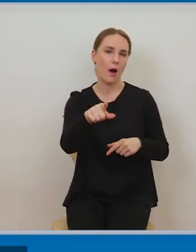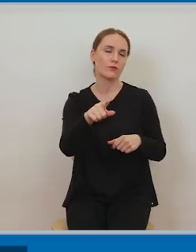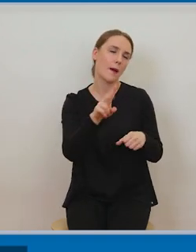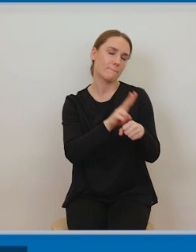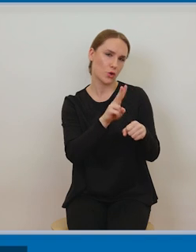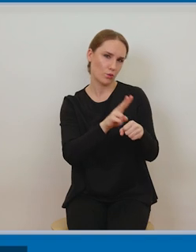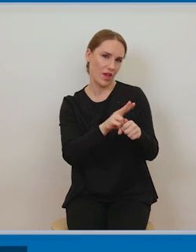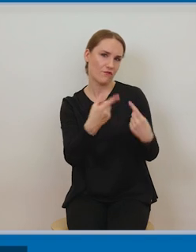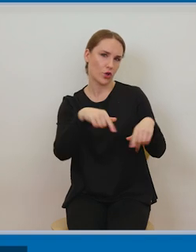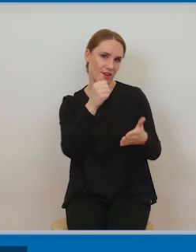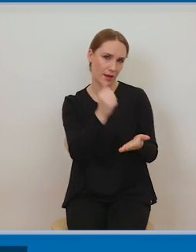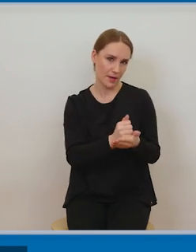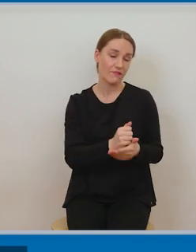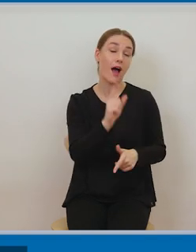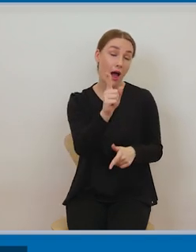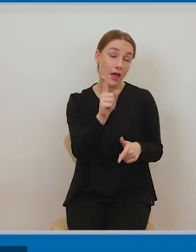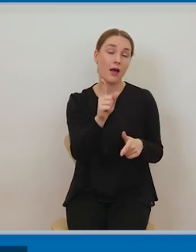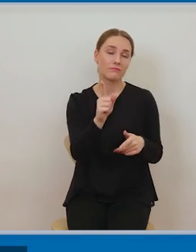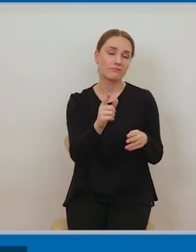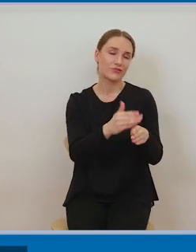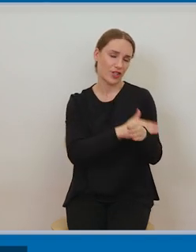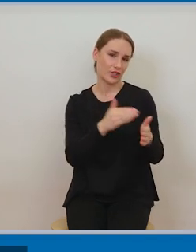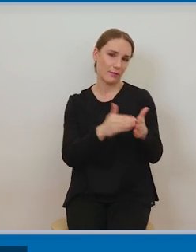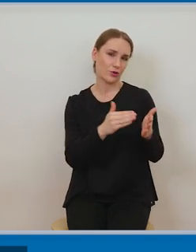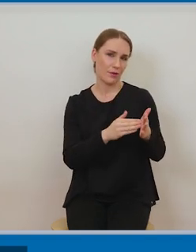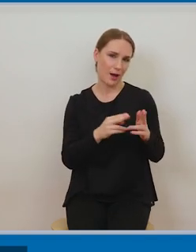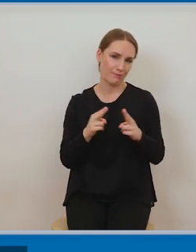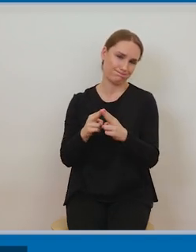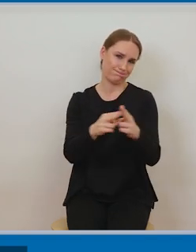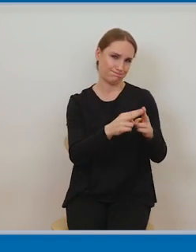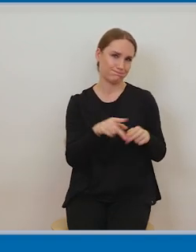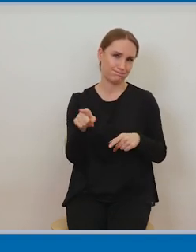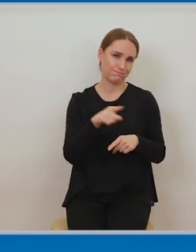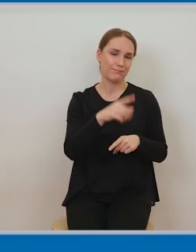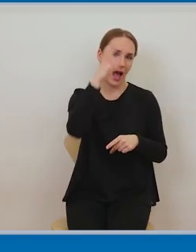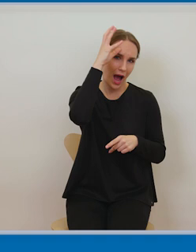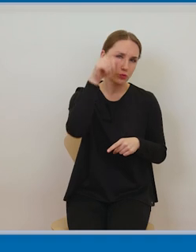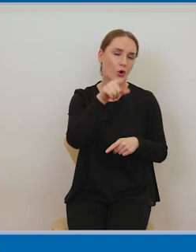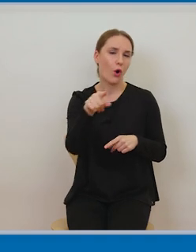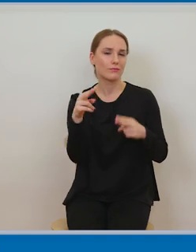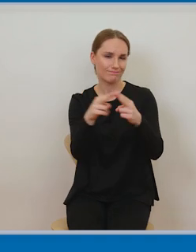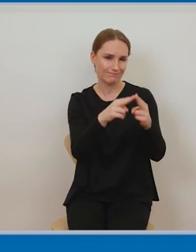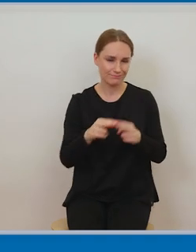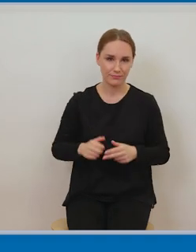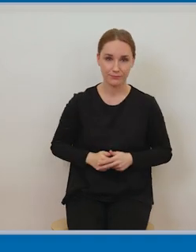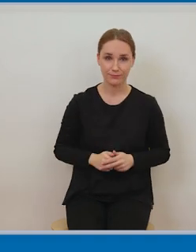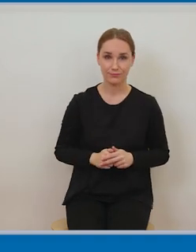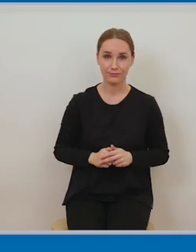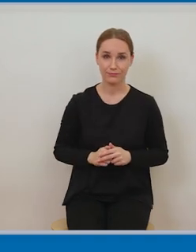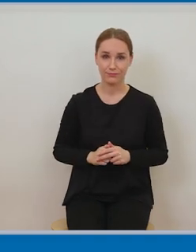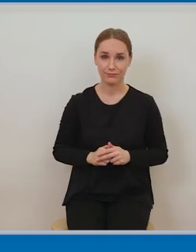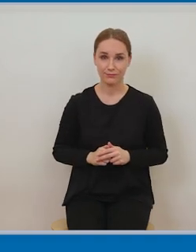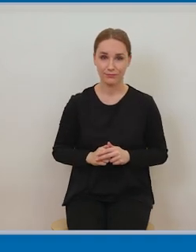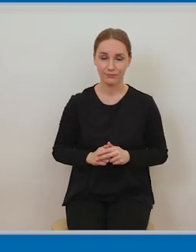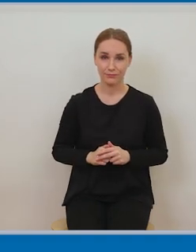potrzebne jest uregulowanie tej kwestii właśnie z twórcą utworu. Druga kategoria, bardzo istotna